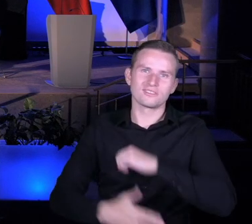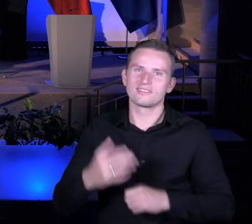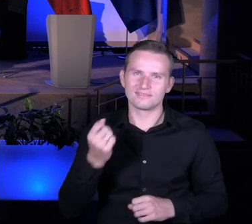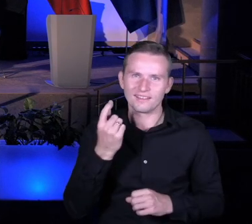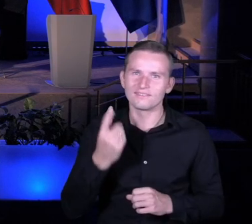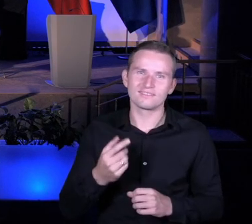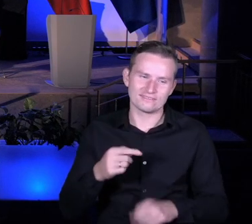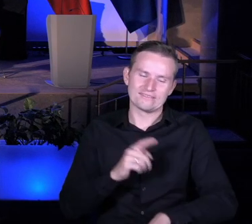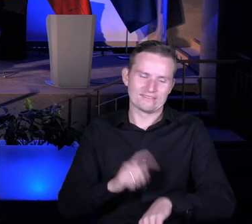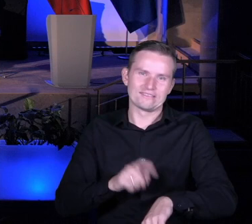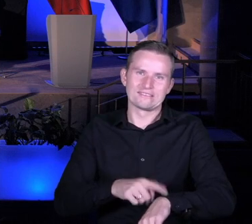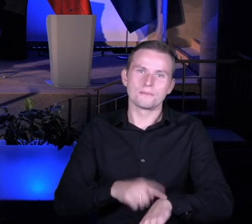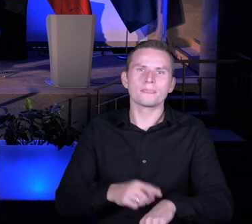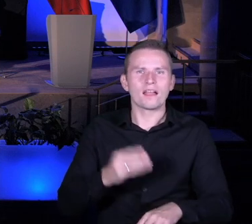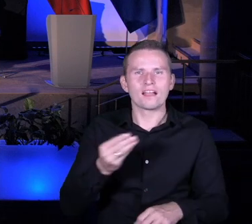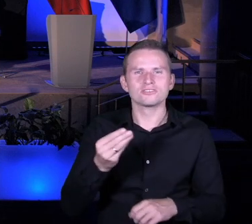I Marku, mam do ciebie pytanie,